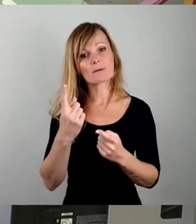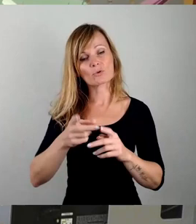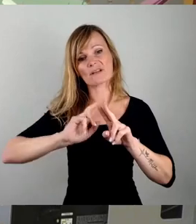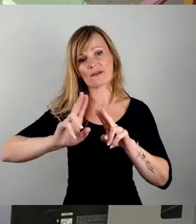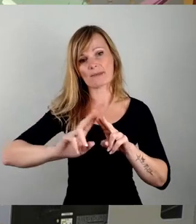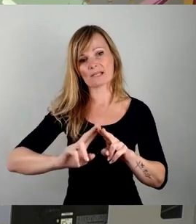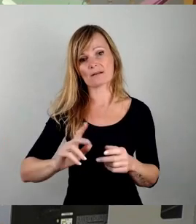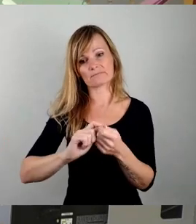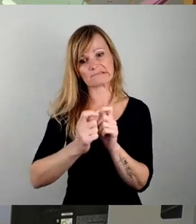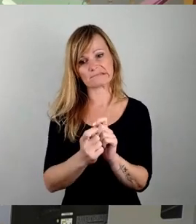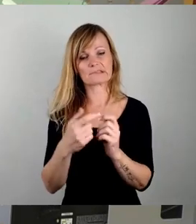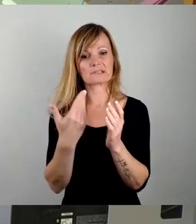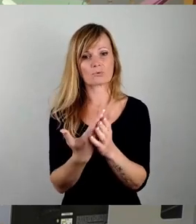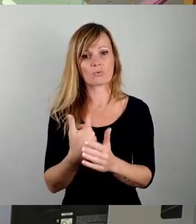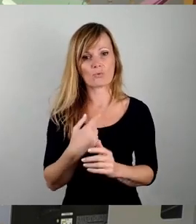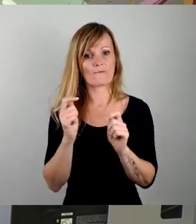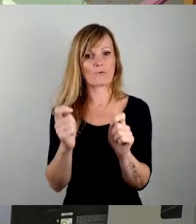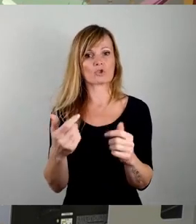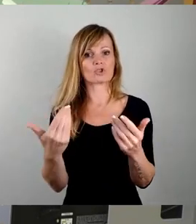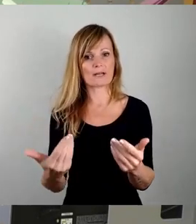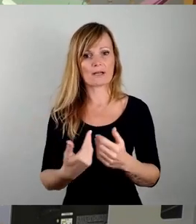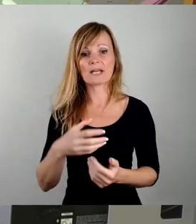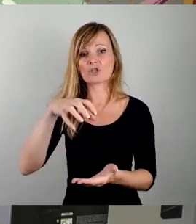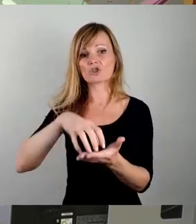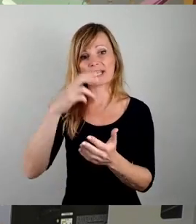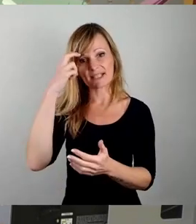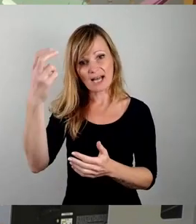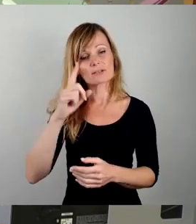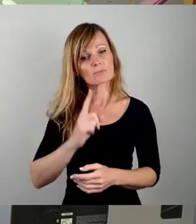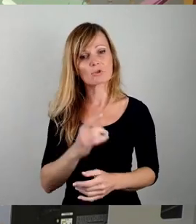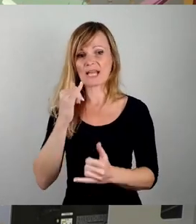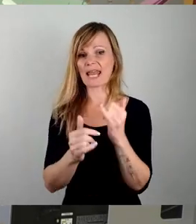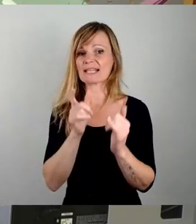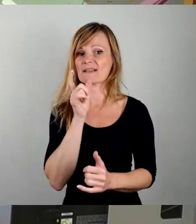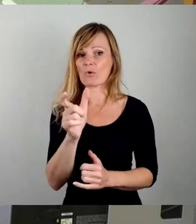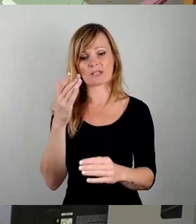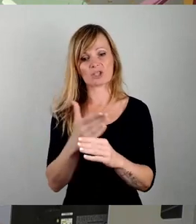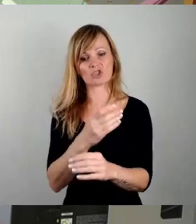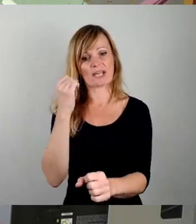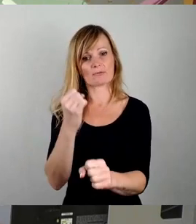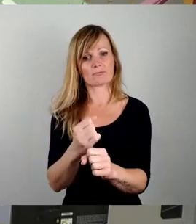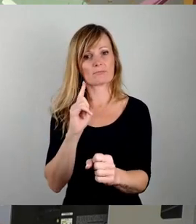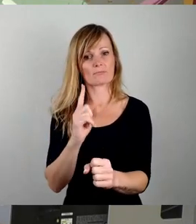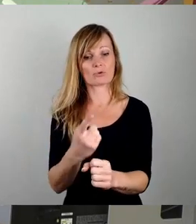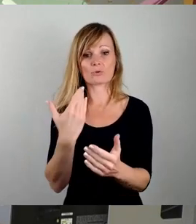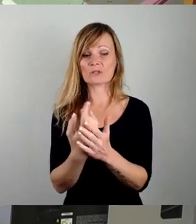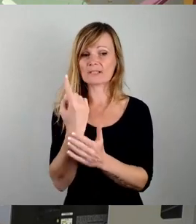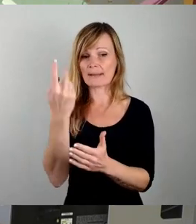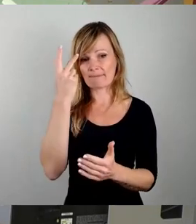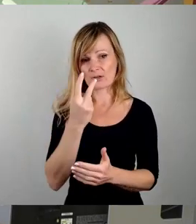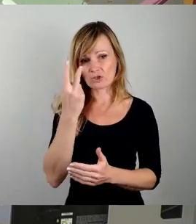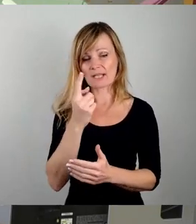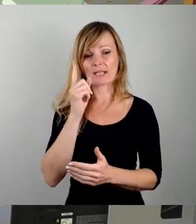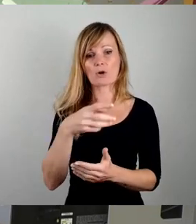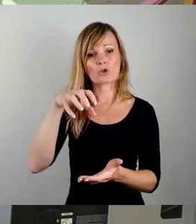dahin zielt unser Vorschlag. Der Stadtrat muss das letzte Wort haben und selbstverständlich muss auch der betroffene Stadtbezirksbeirat und